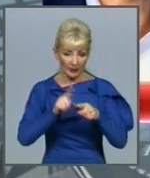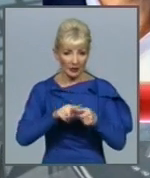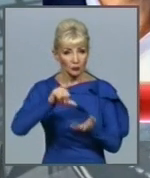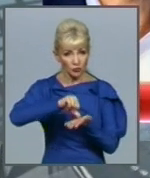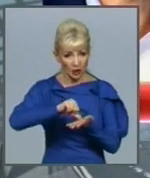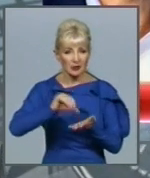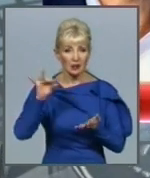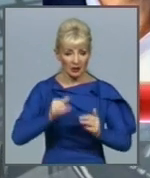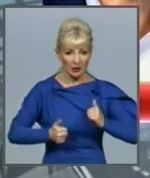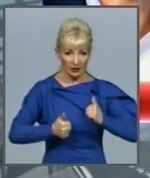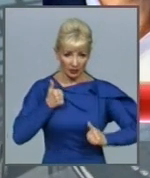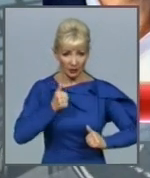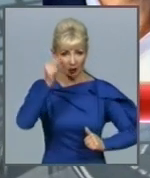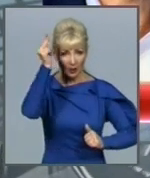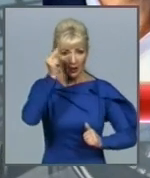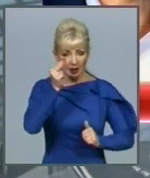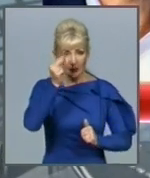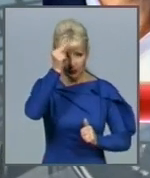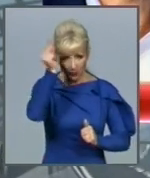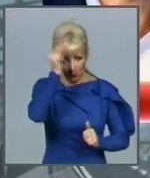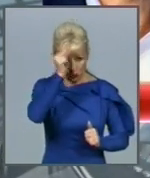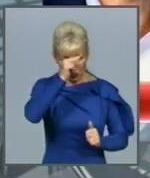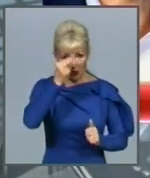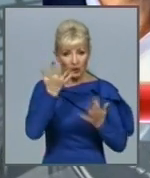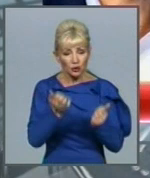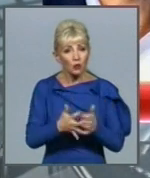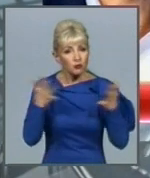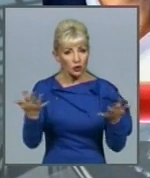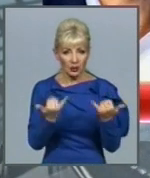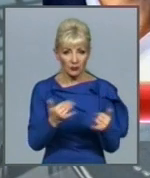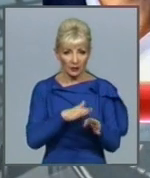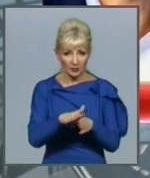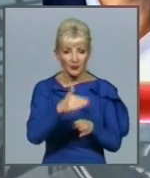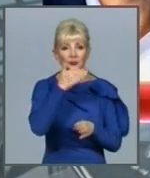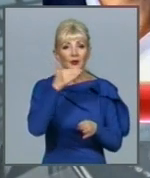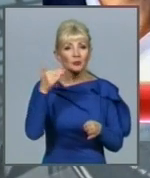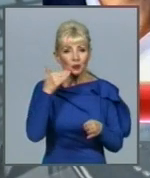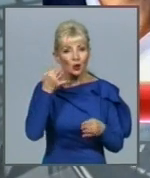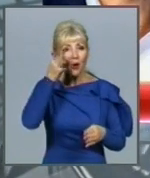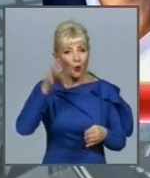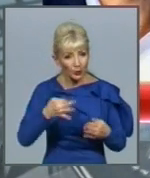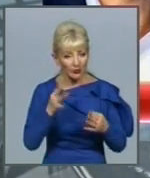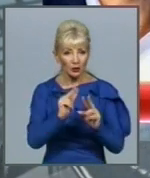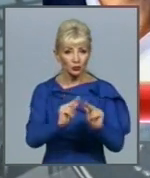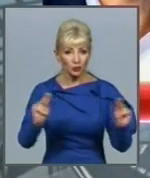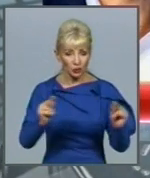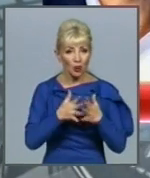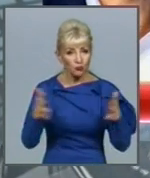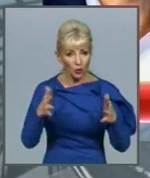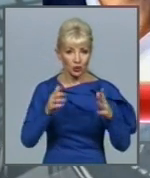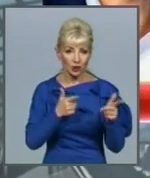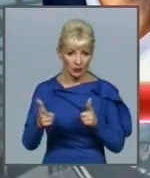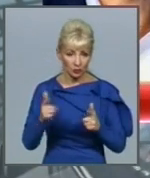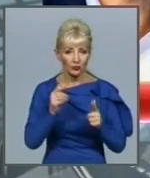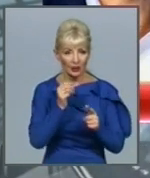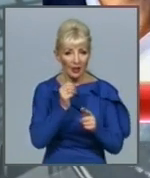коронавірусом. Сьогодні зроблено ще більше, багато матеріалів напрацьовано, і вчителі більшою мірою готові до роботи дистанційно. Інше